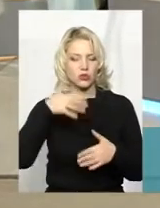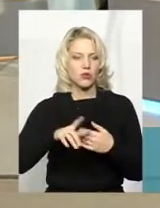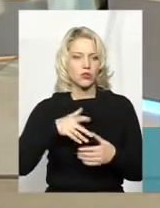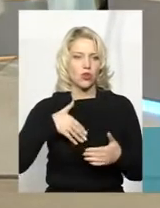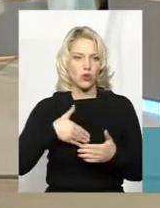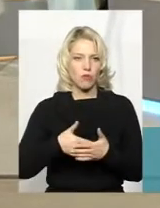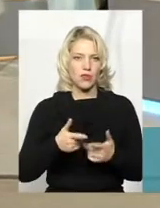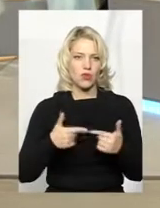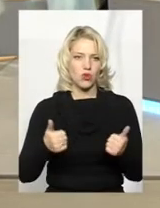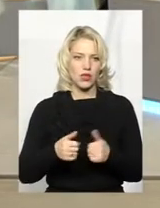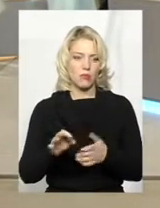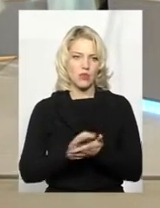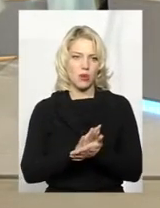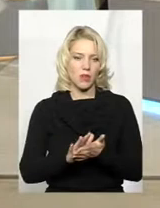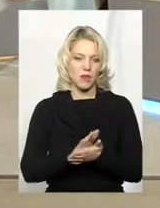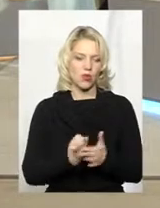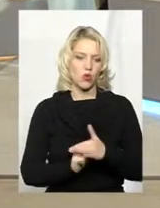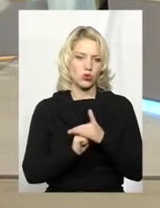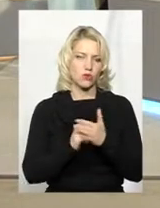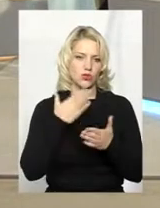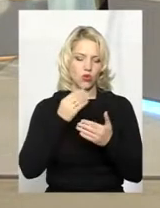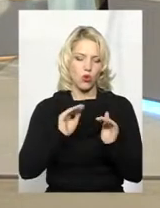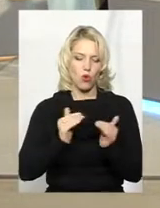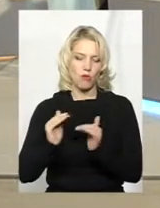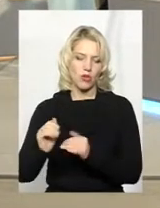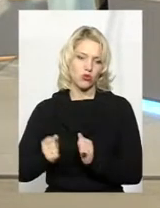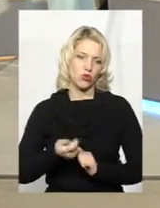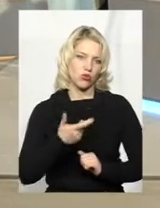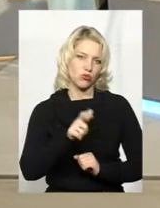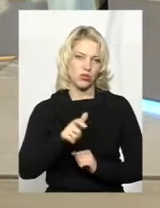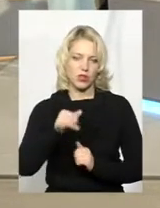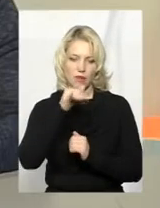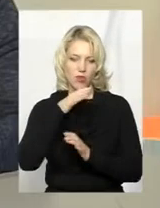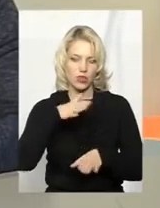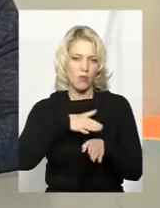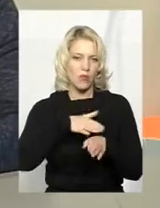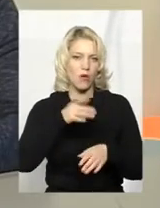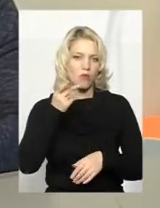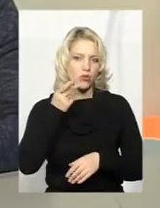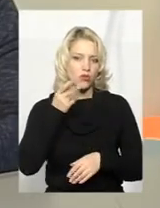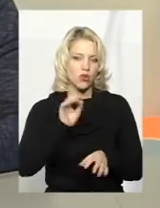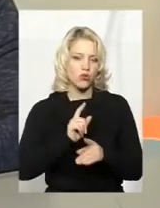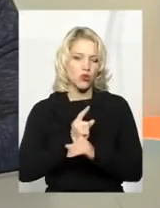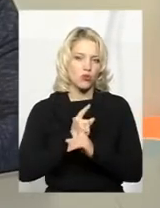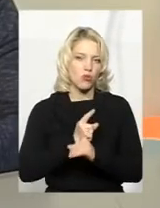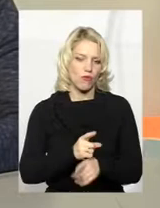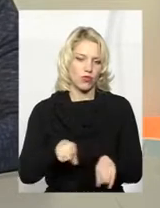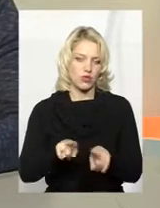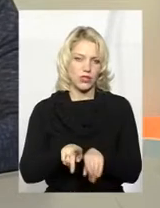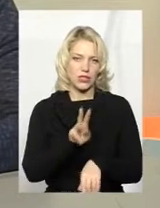безоплатній основі із своїм обмеженою кількістю людей, вона не може постійно супроводжувати такі от сайти,